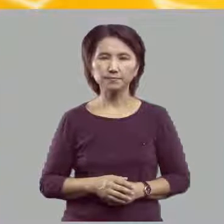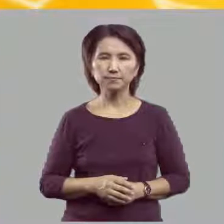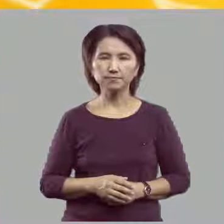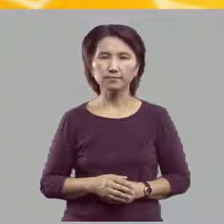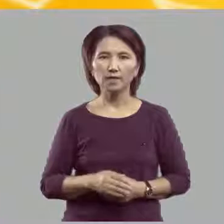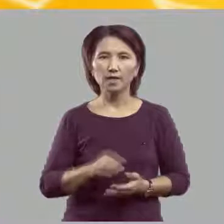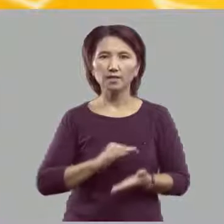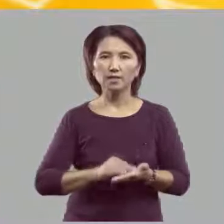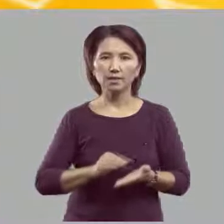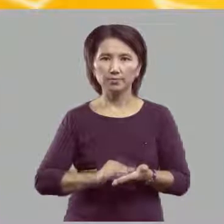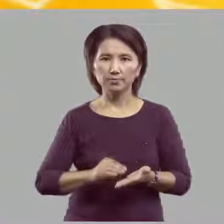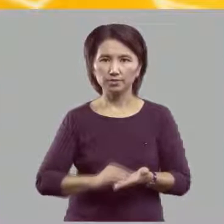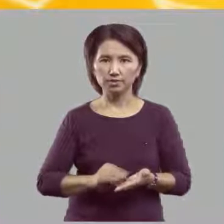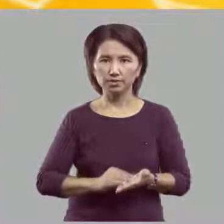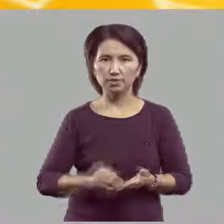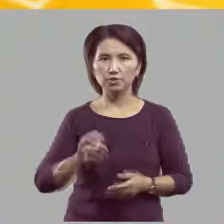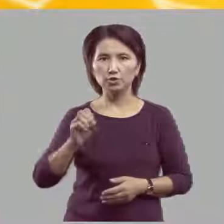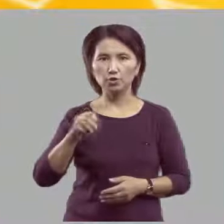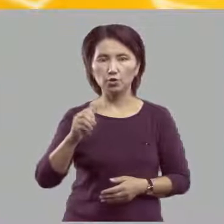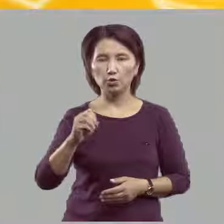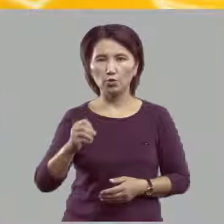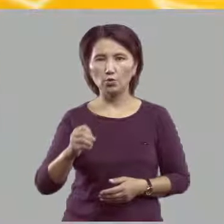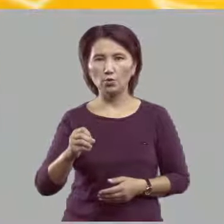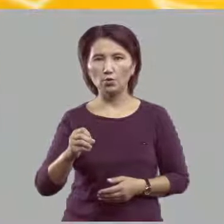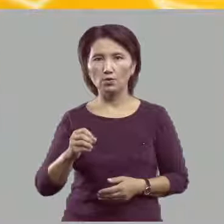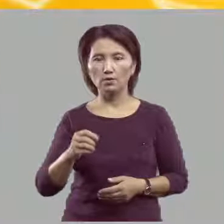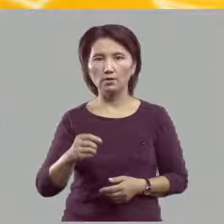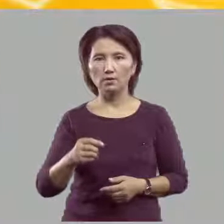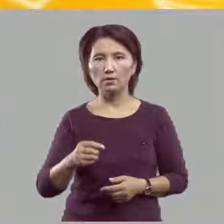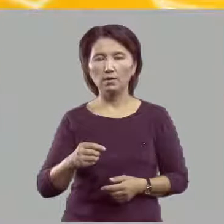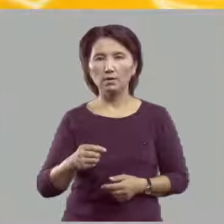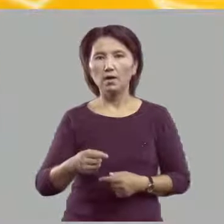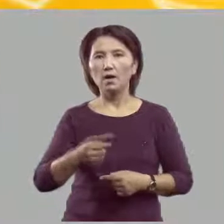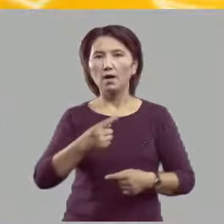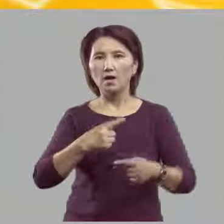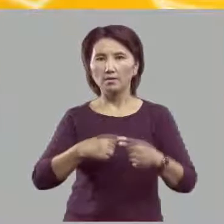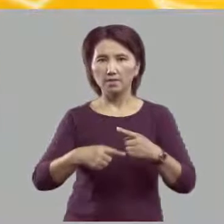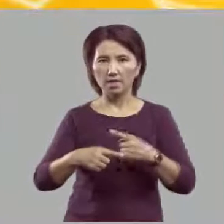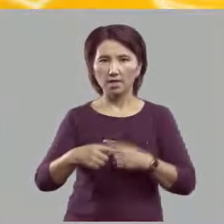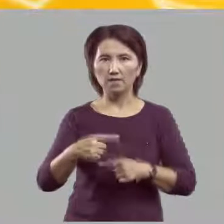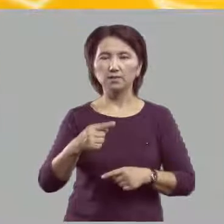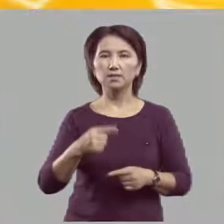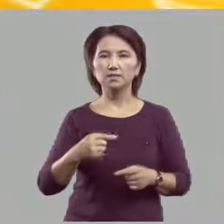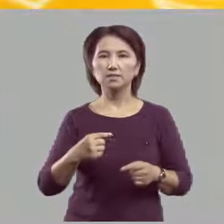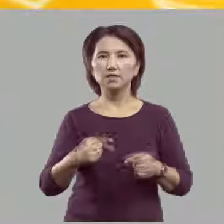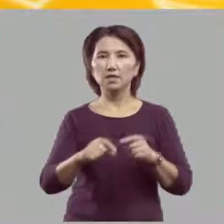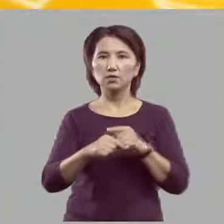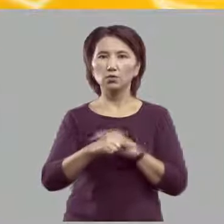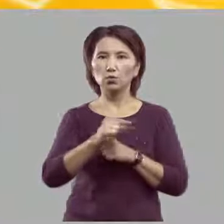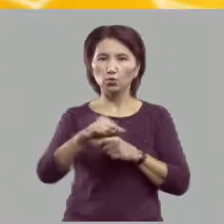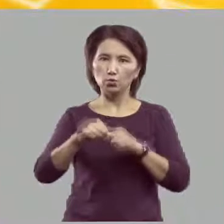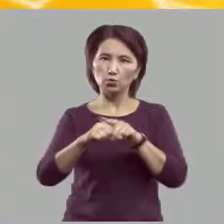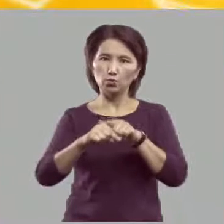Напишите её обратной стороной ручки, на ладошке.